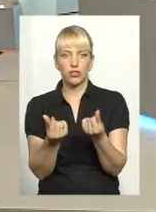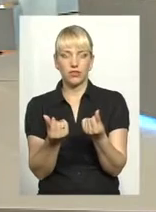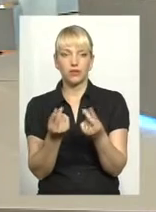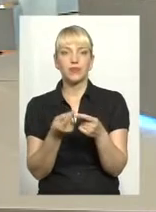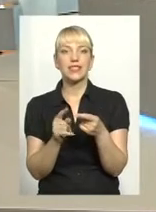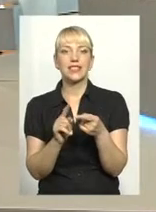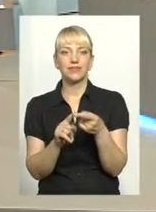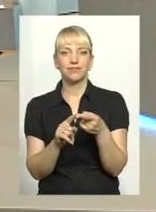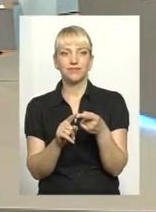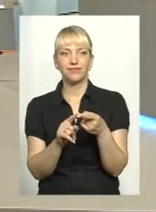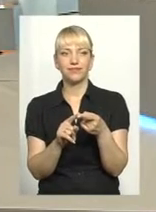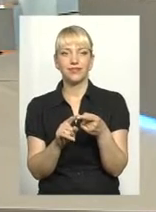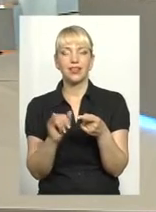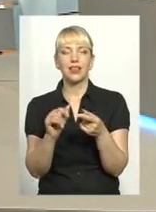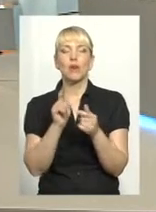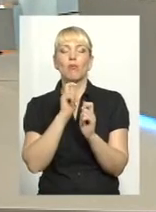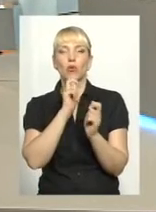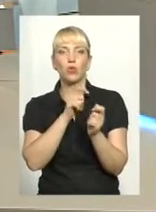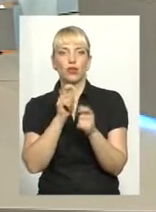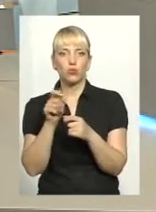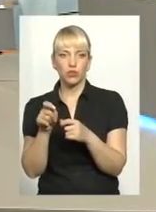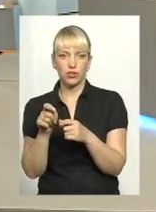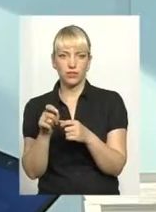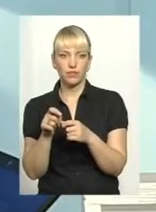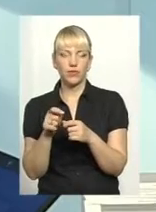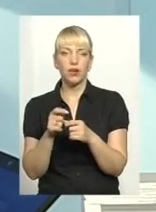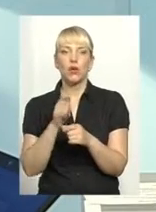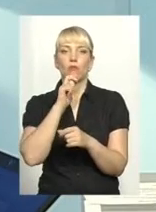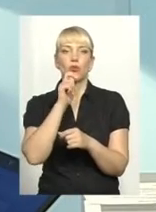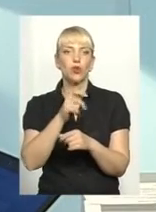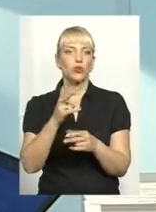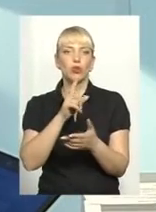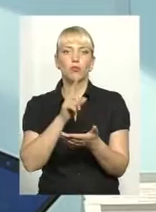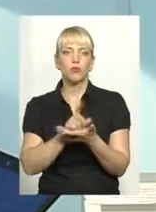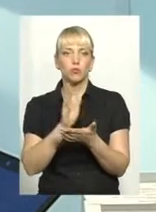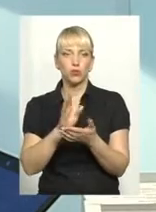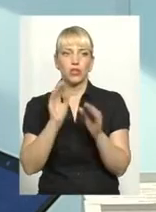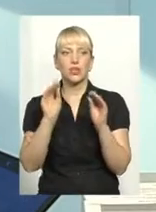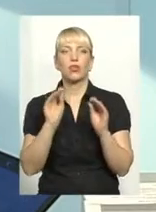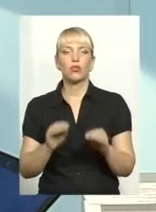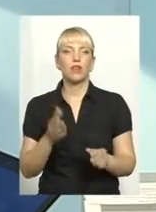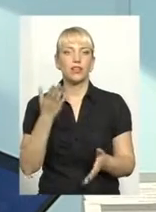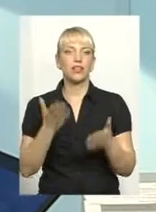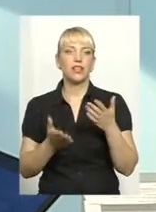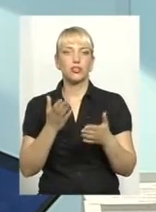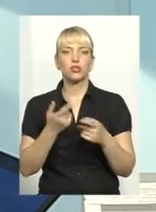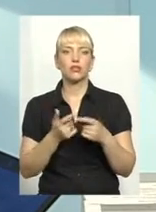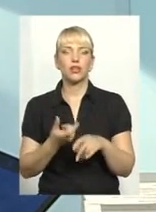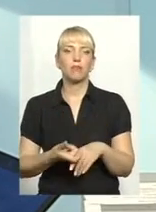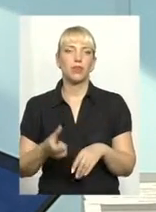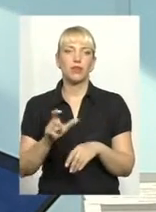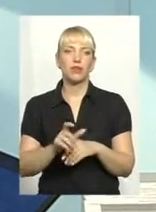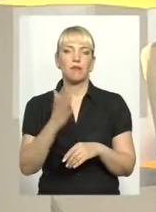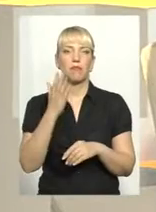і подарунки. Подарунки обов'язково потрібно буде декларувати, якщо вони перевищують 5